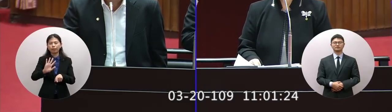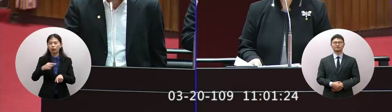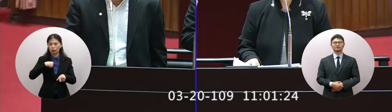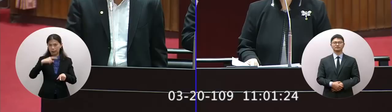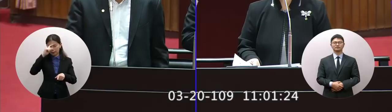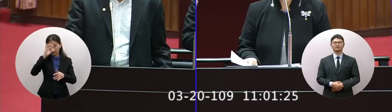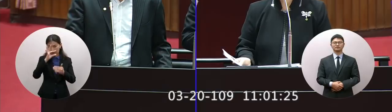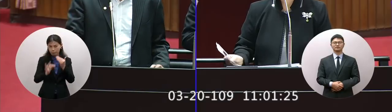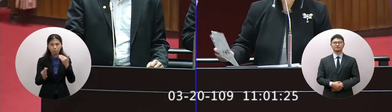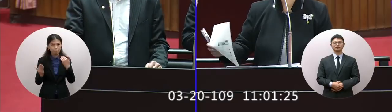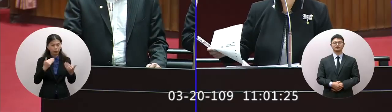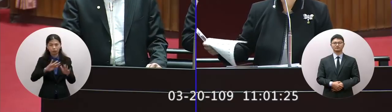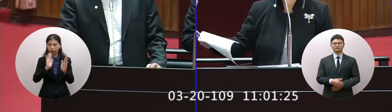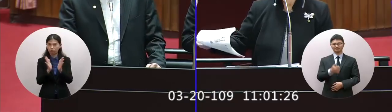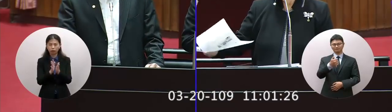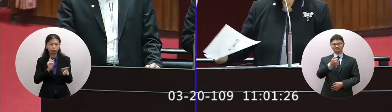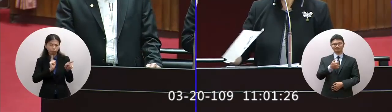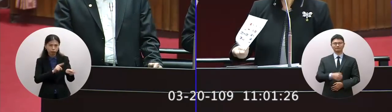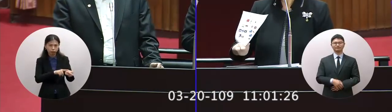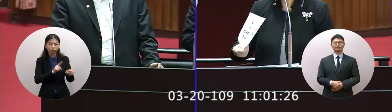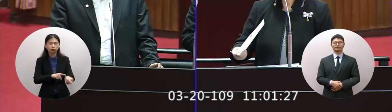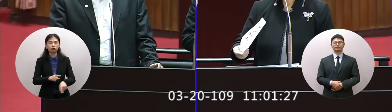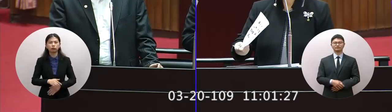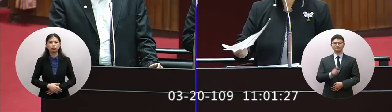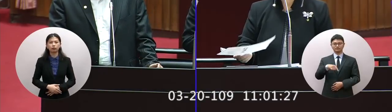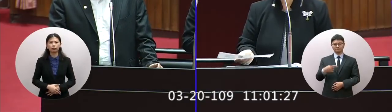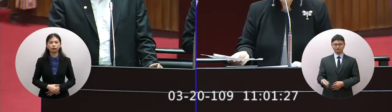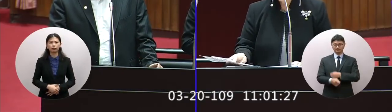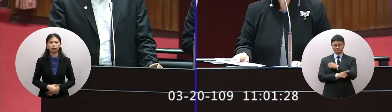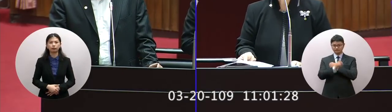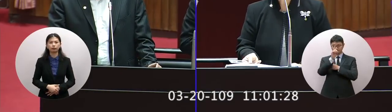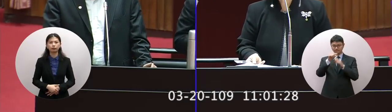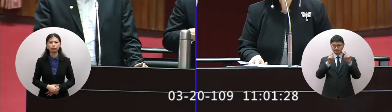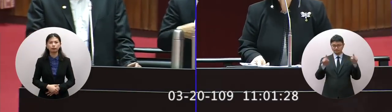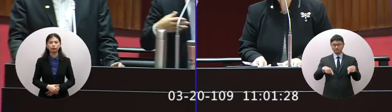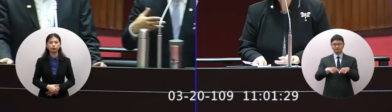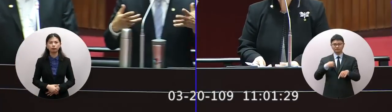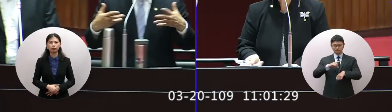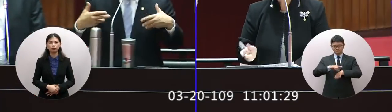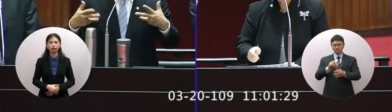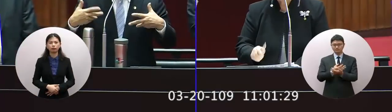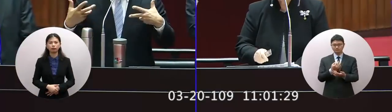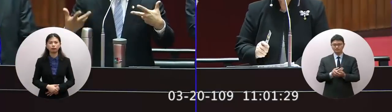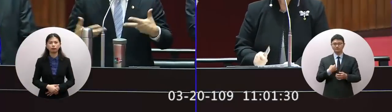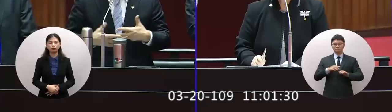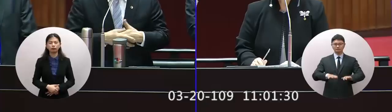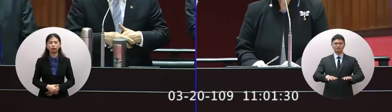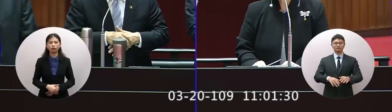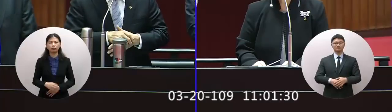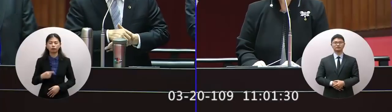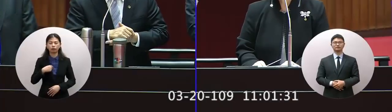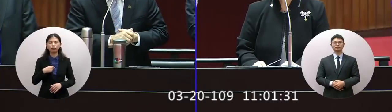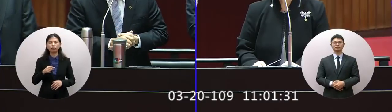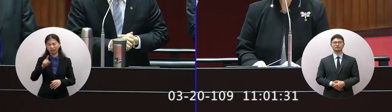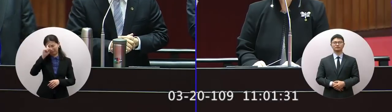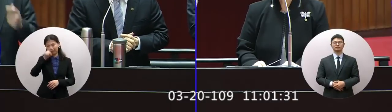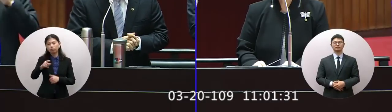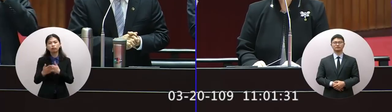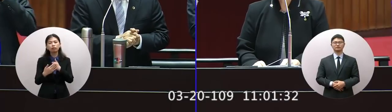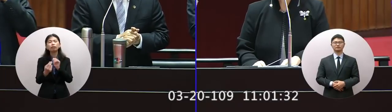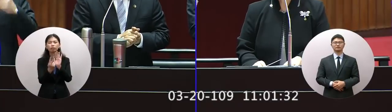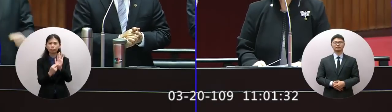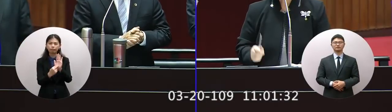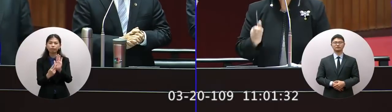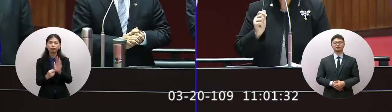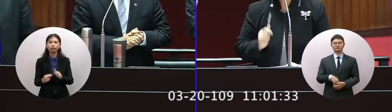來依詢謝謝 謝謝來 最後 委員 時間不夠我現在時間不夠 委員 幫忙一下